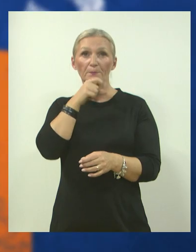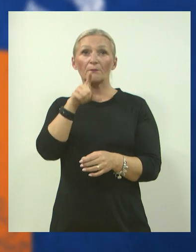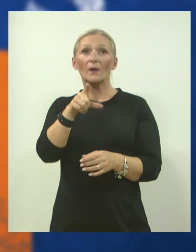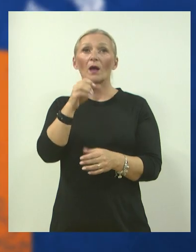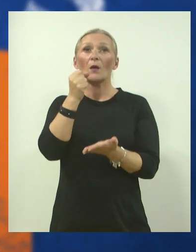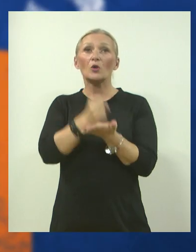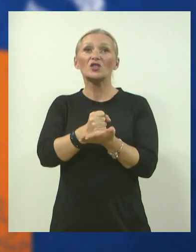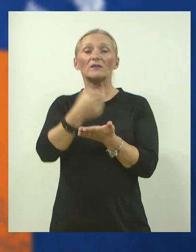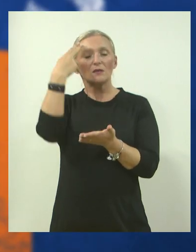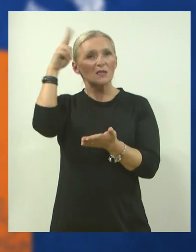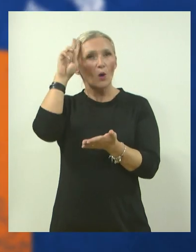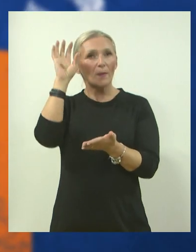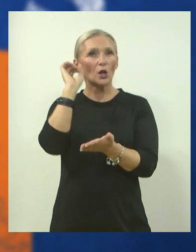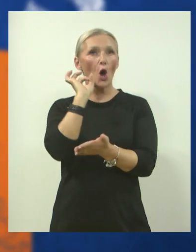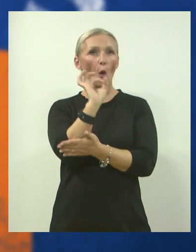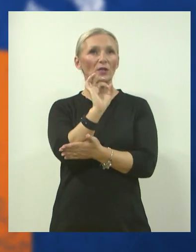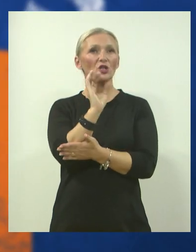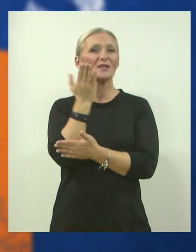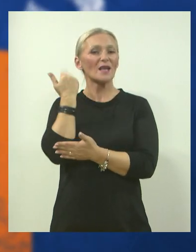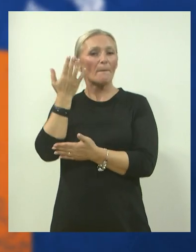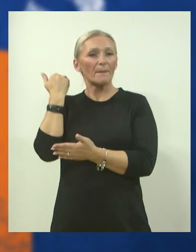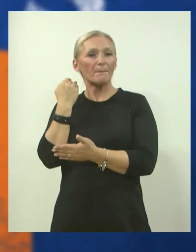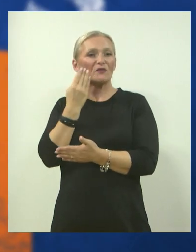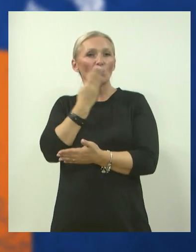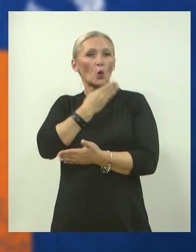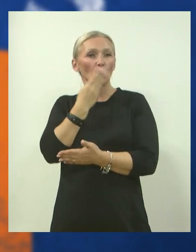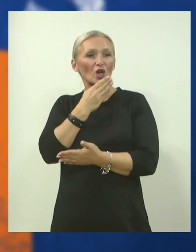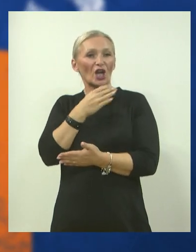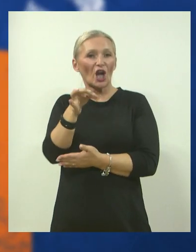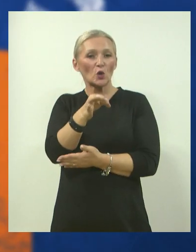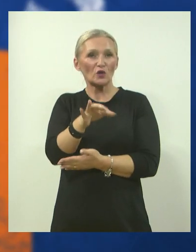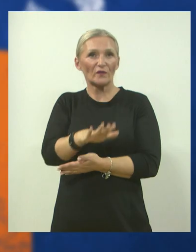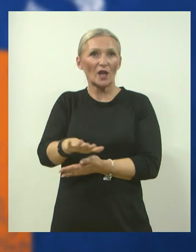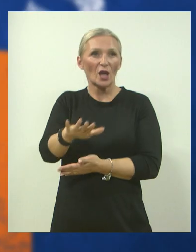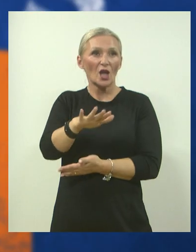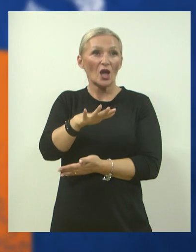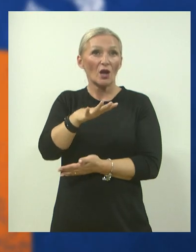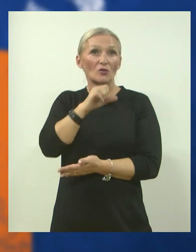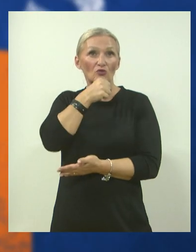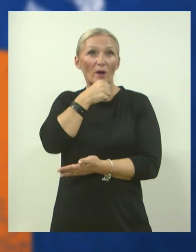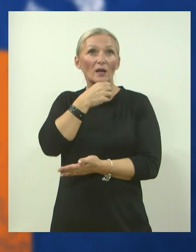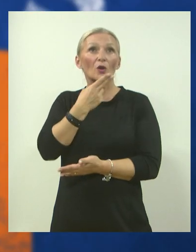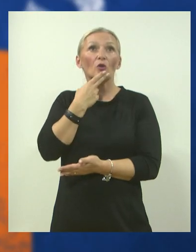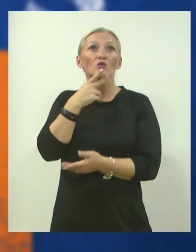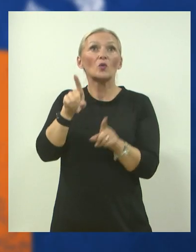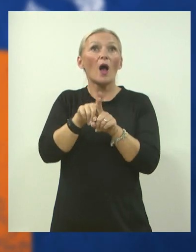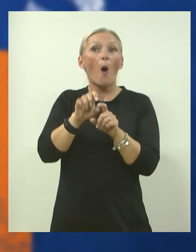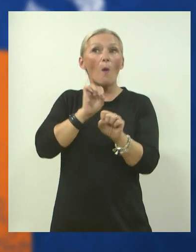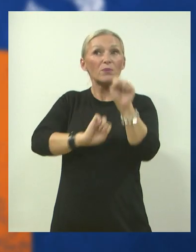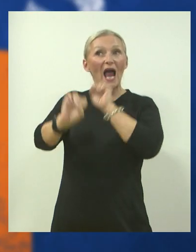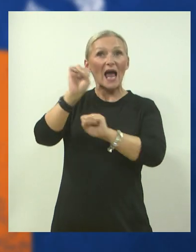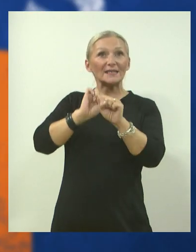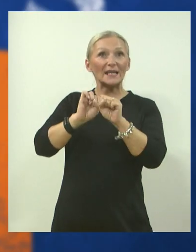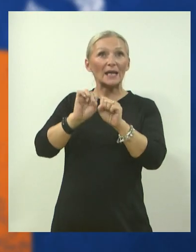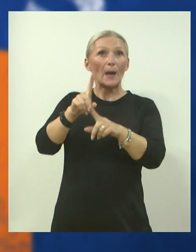postavljena spomen obilježja za bivše učenike osnovnih škola s područja županije, koji su kao branitelji poginuli ili nestali